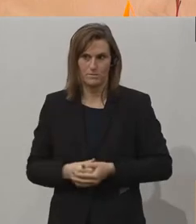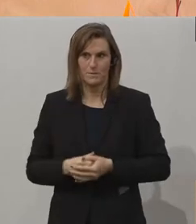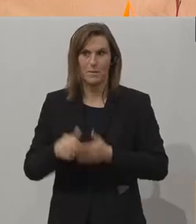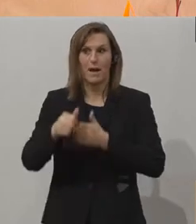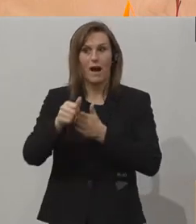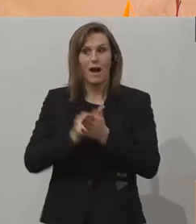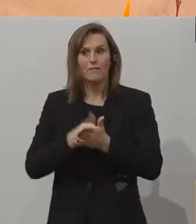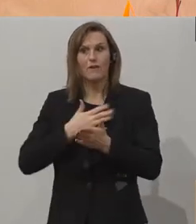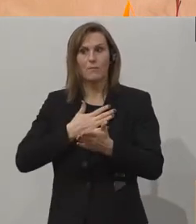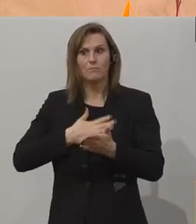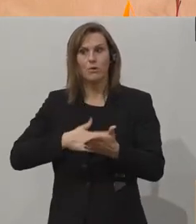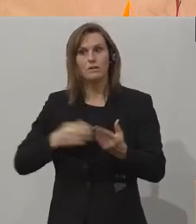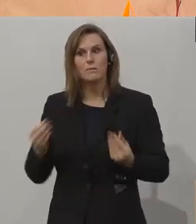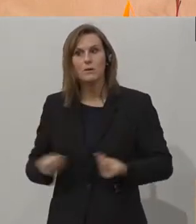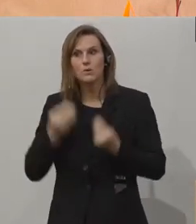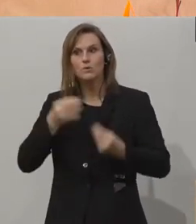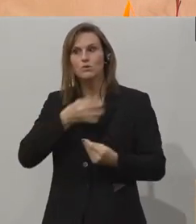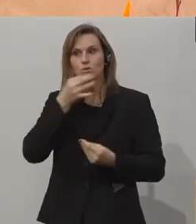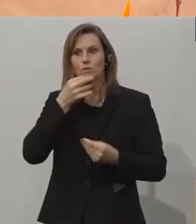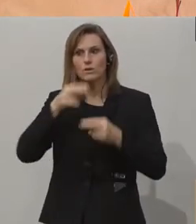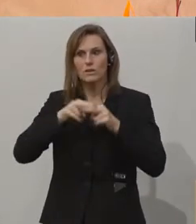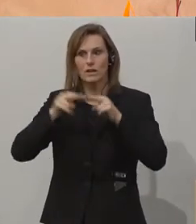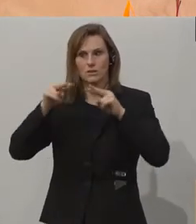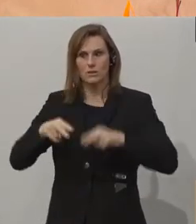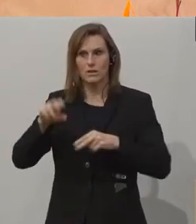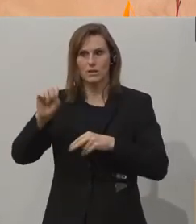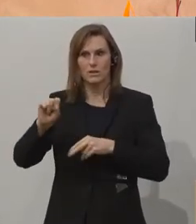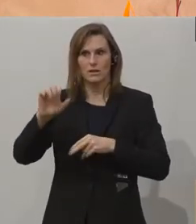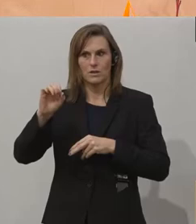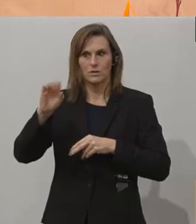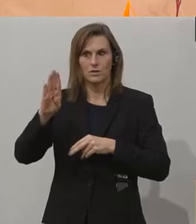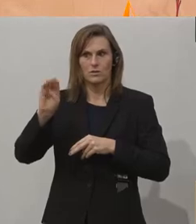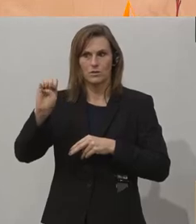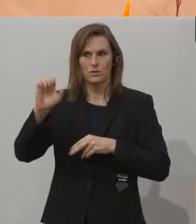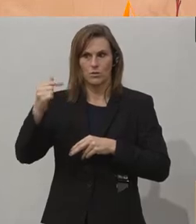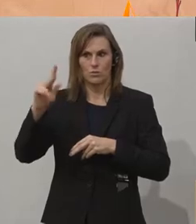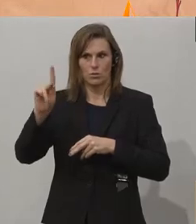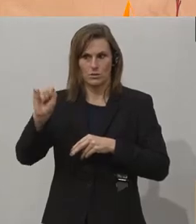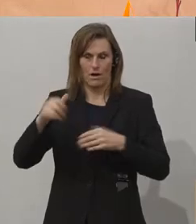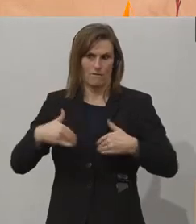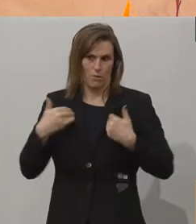Beginn wollen wir uns auf die Begrüßungsworte von Nationalratspräsident Magister Wolfgang Sobotka freuen.